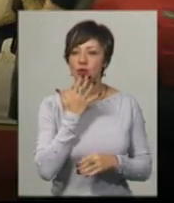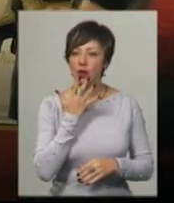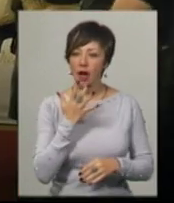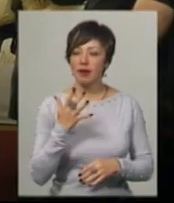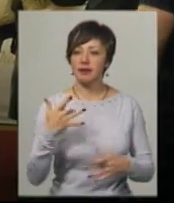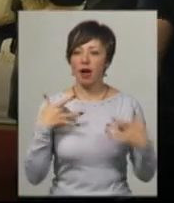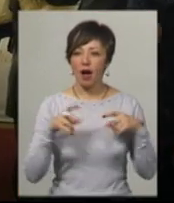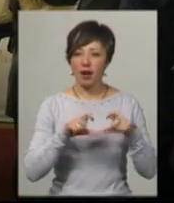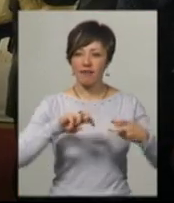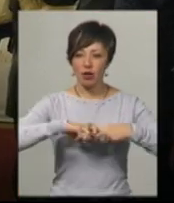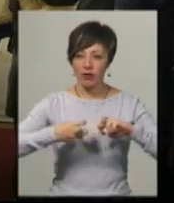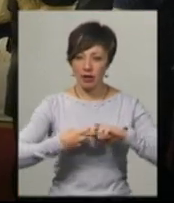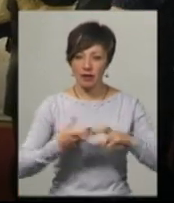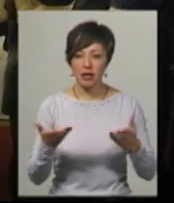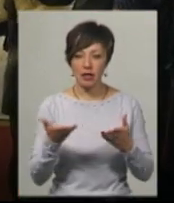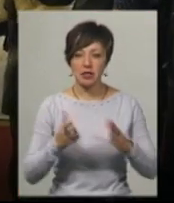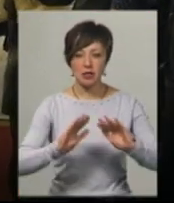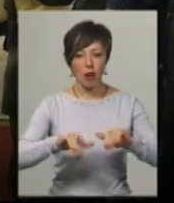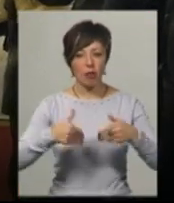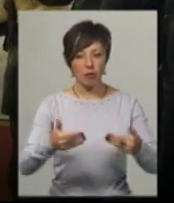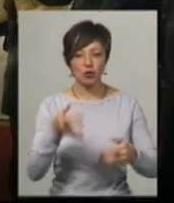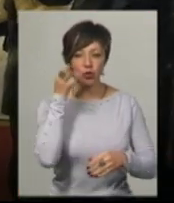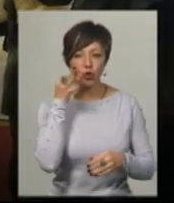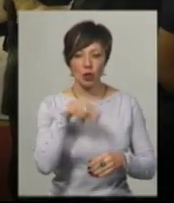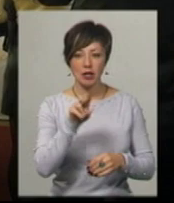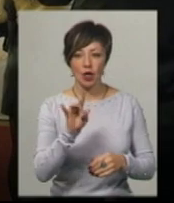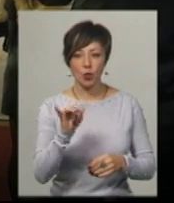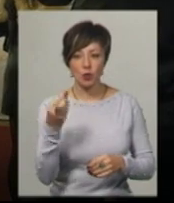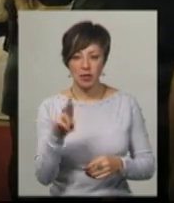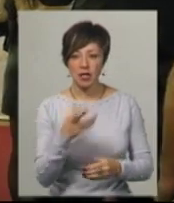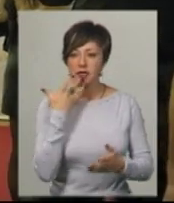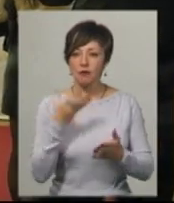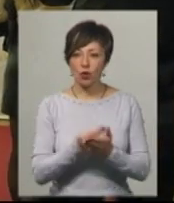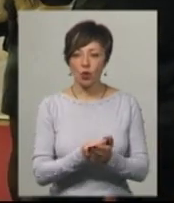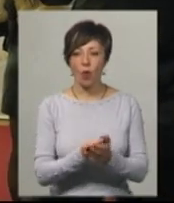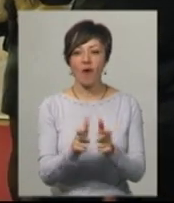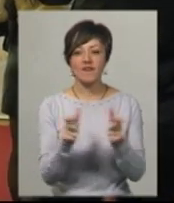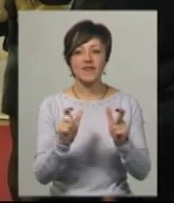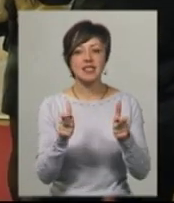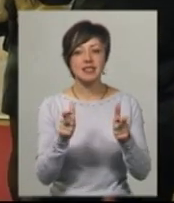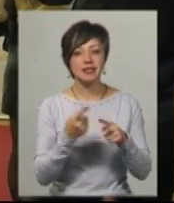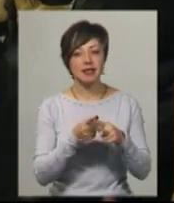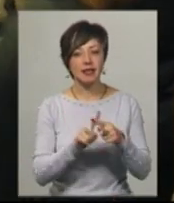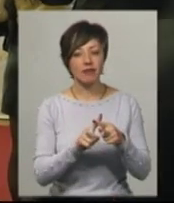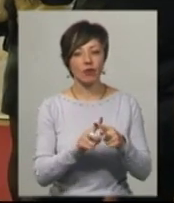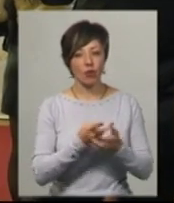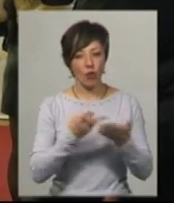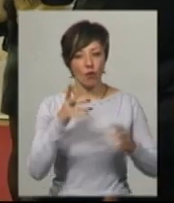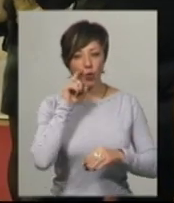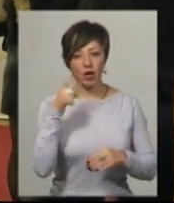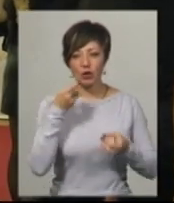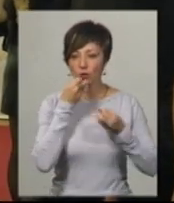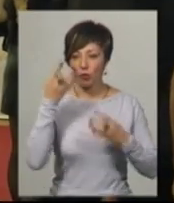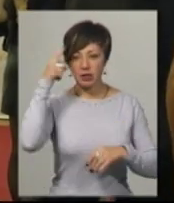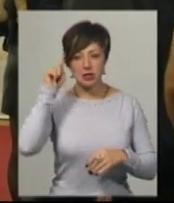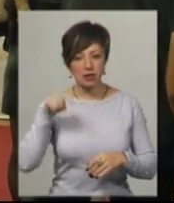театр Івано-Франківський, який запропонував «Солодку Дарусю» вже свою візитівочку, яку в Україні добре знають,